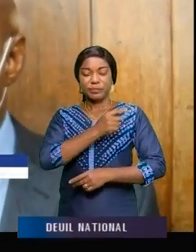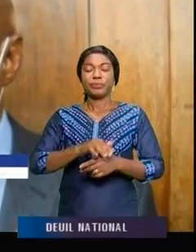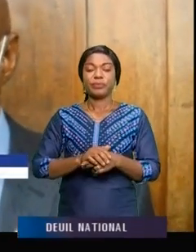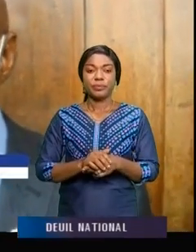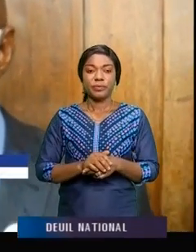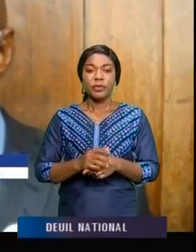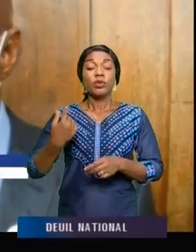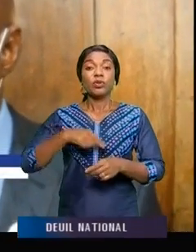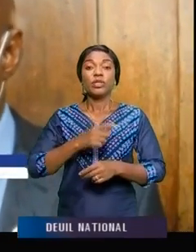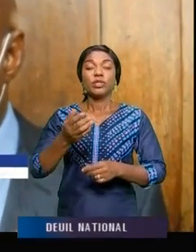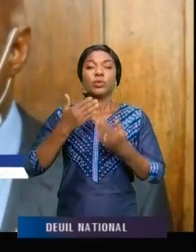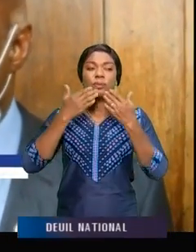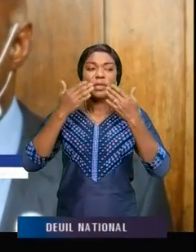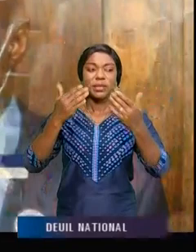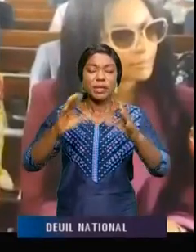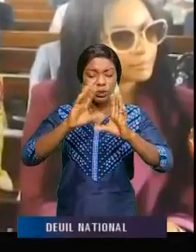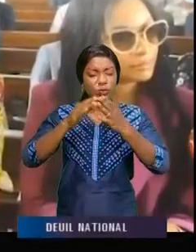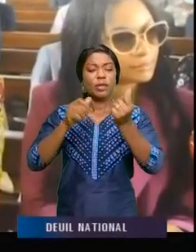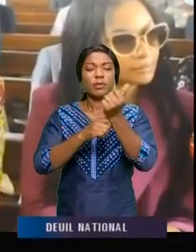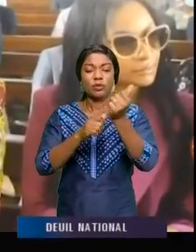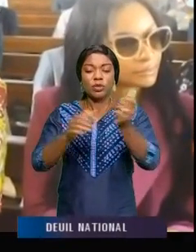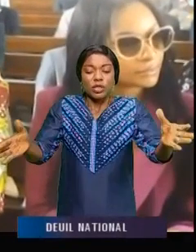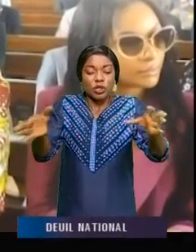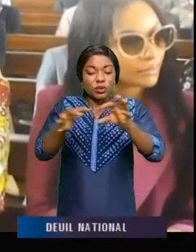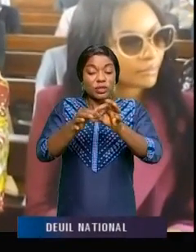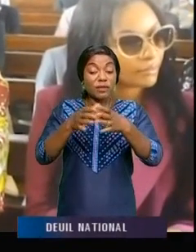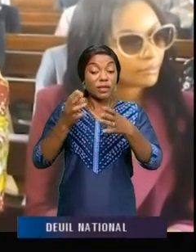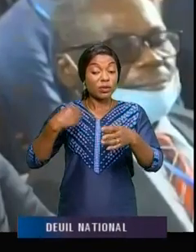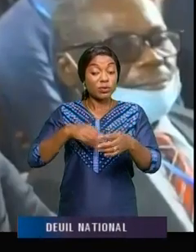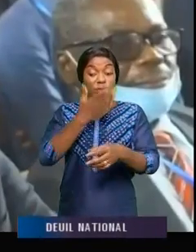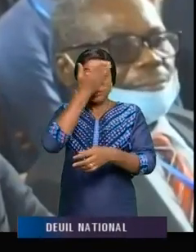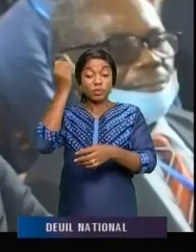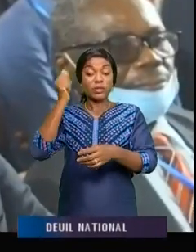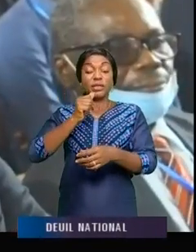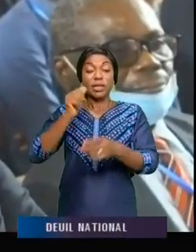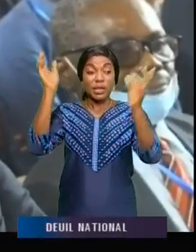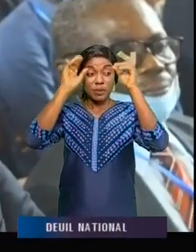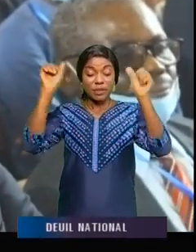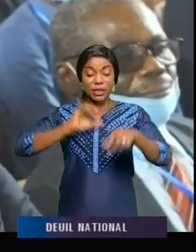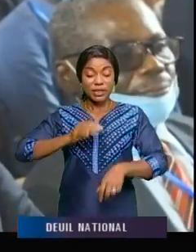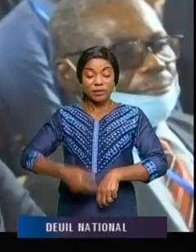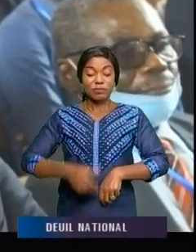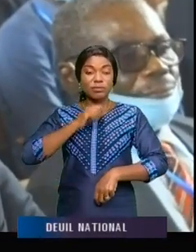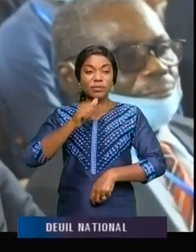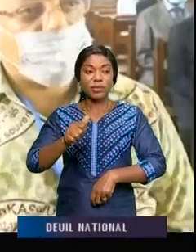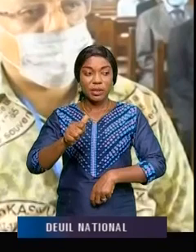qui se sont associés à nous. C'est juste pour ne pas oublier notre monument